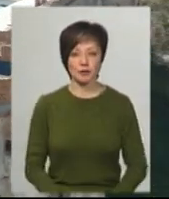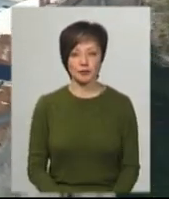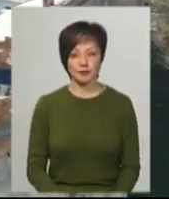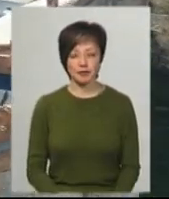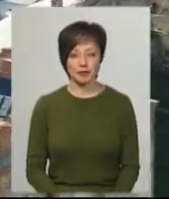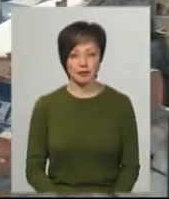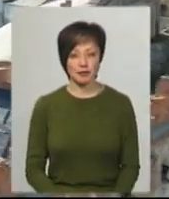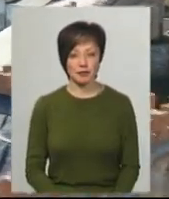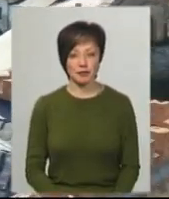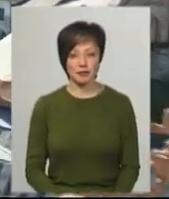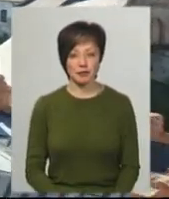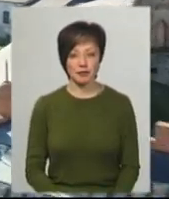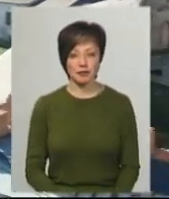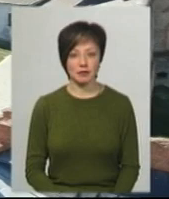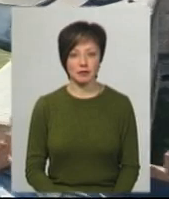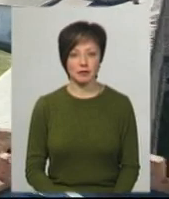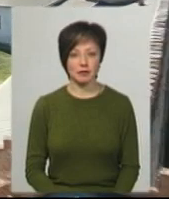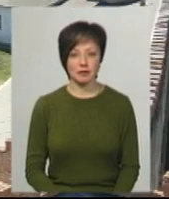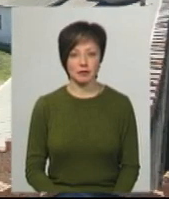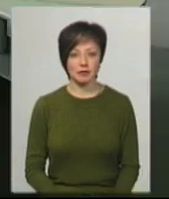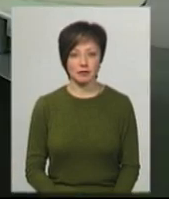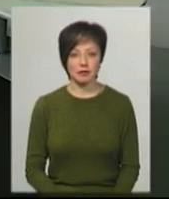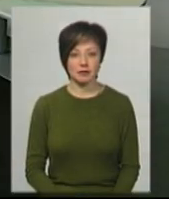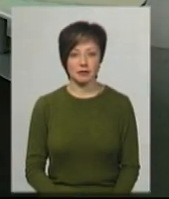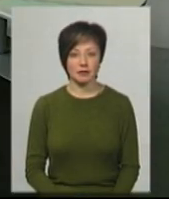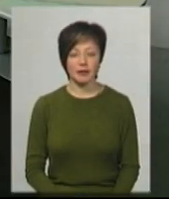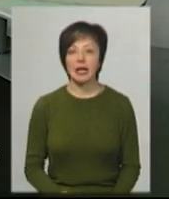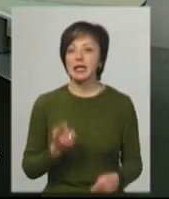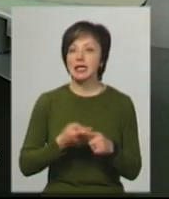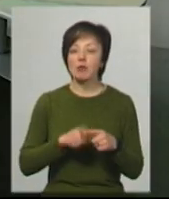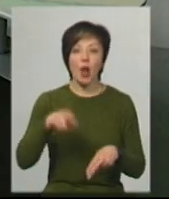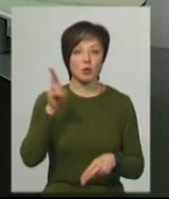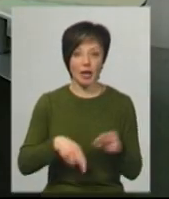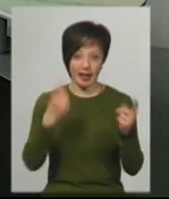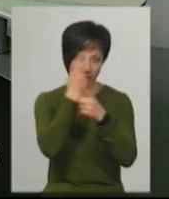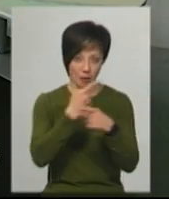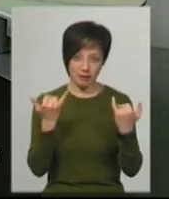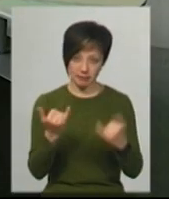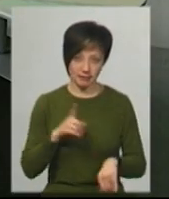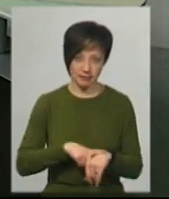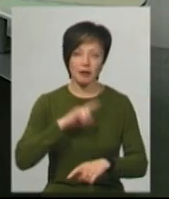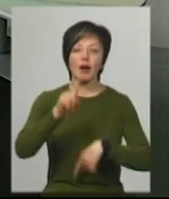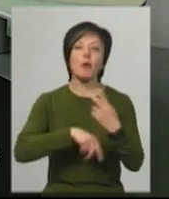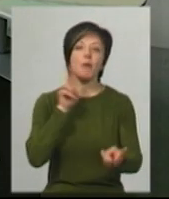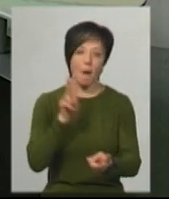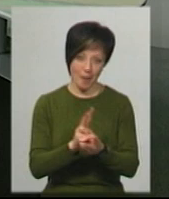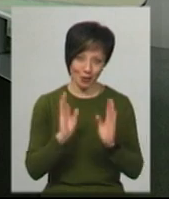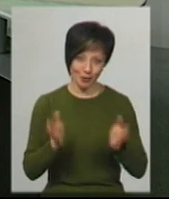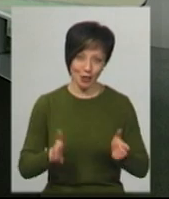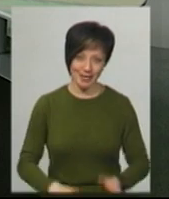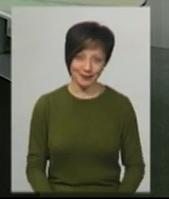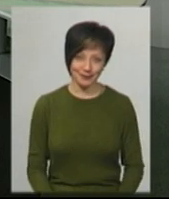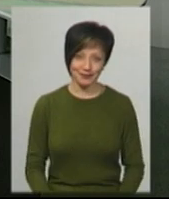Цегольник. Новини на Суспільному. Хмельниччина. Це була остання інформація на цю годину. Побачимось о 20